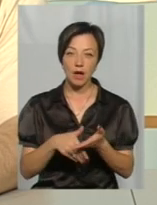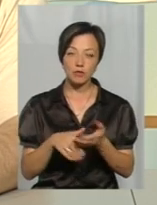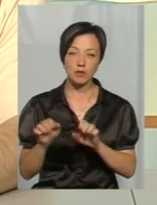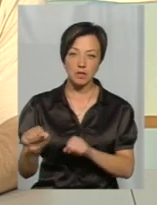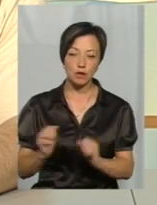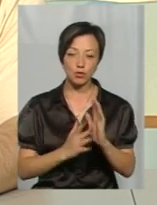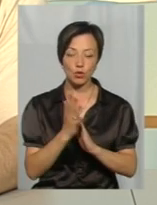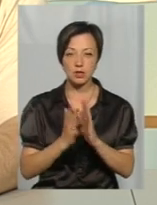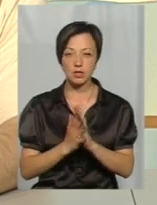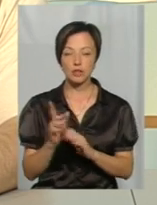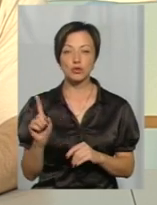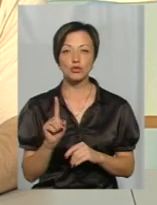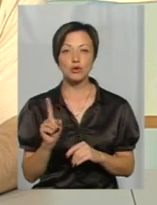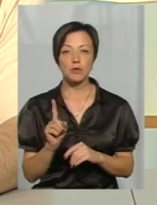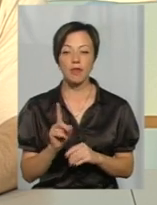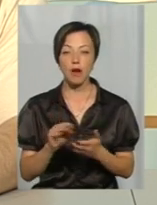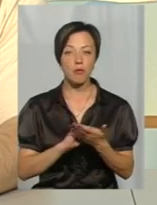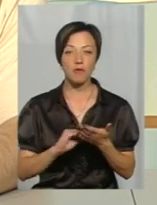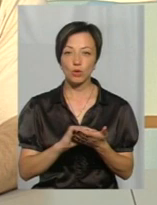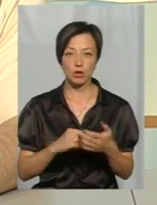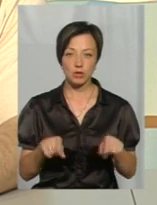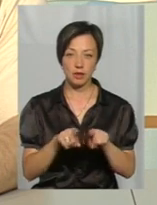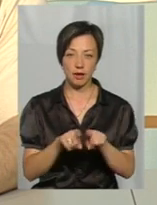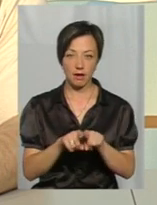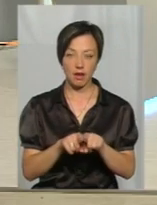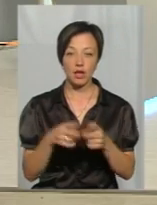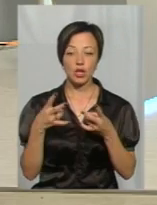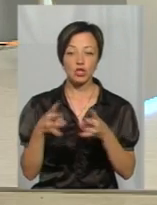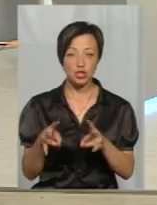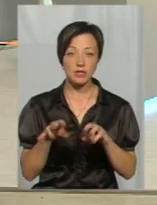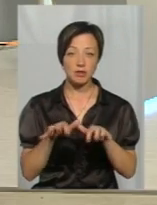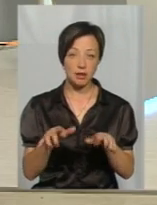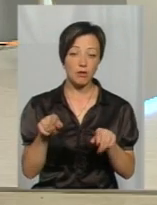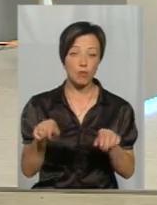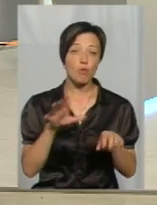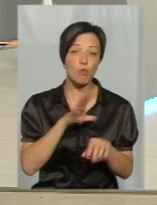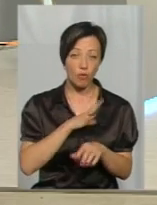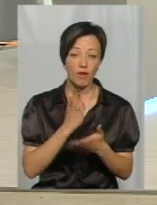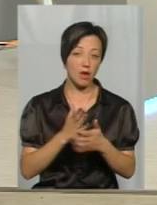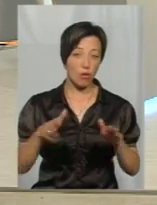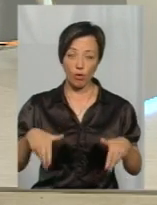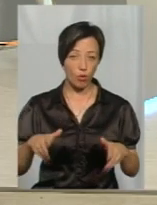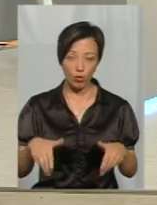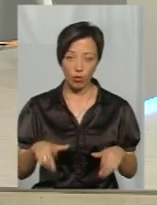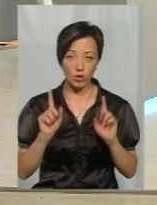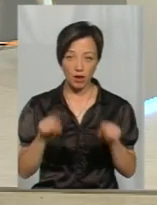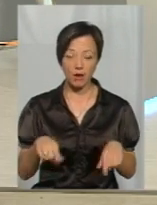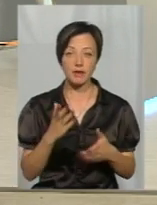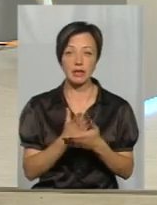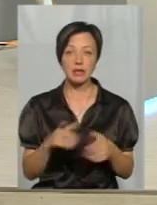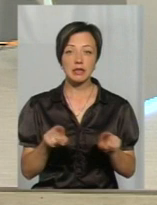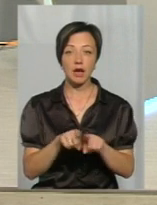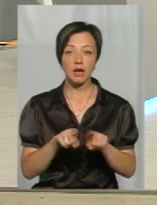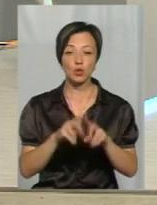захисту рослин, щоб не повторилося таке. Шкідник, можливо, і там і був. Він є в городах, навіть є такі